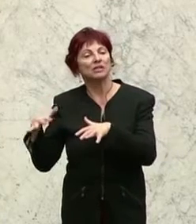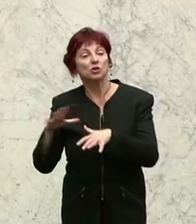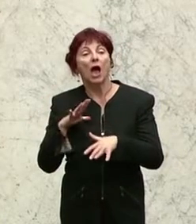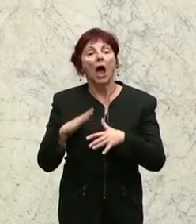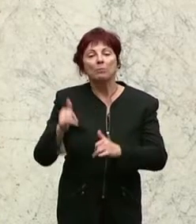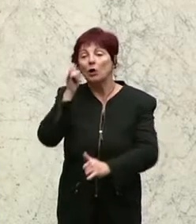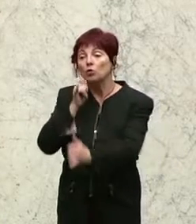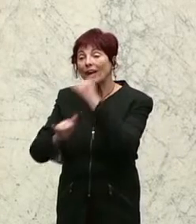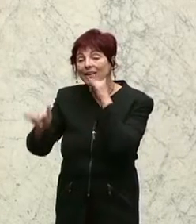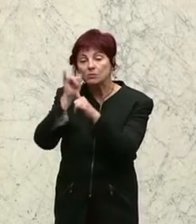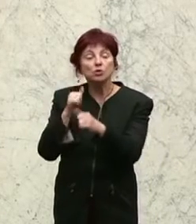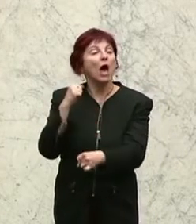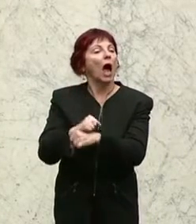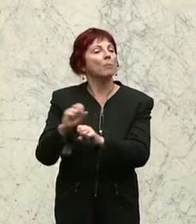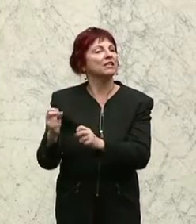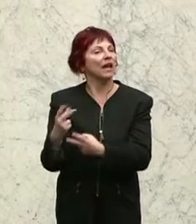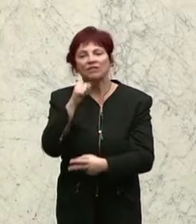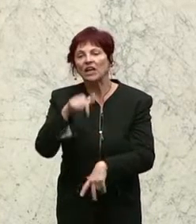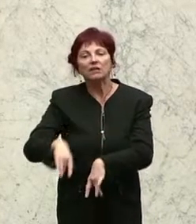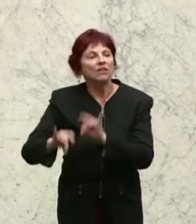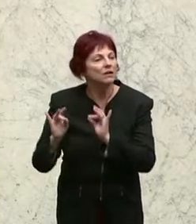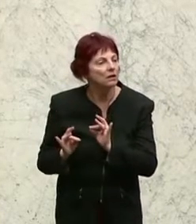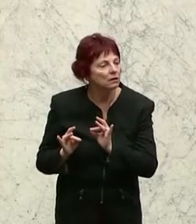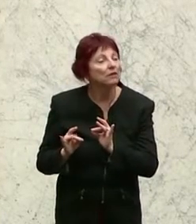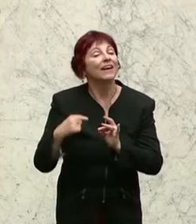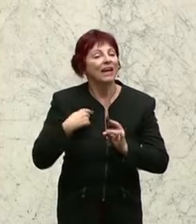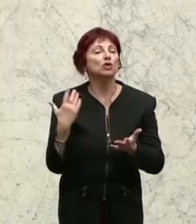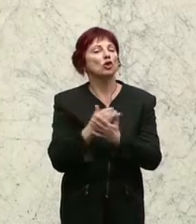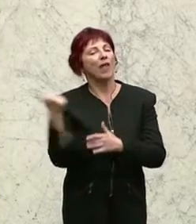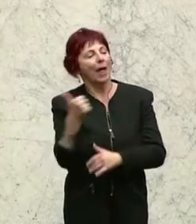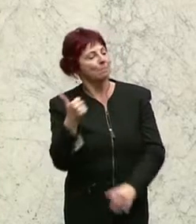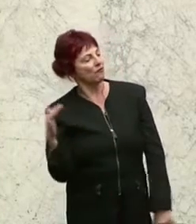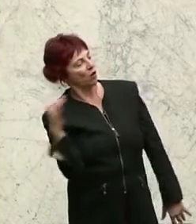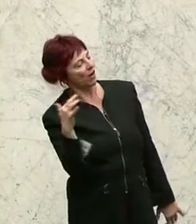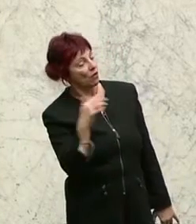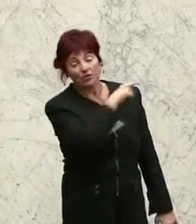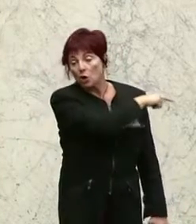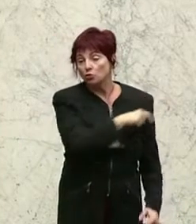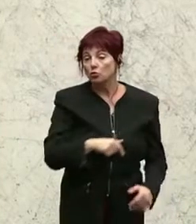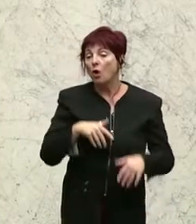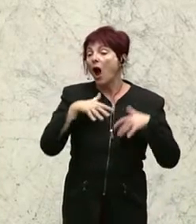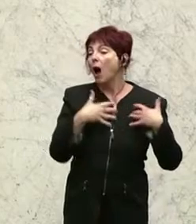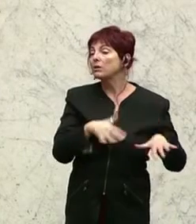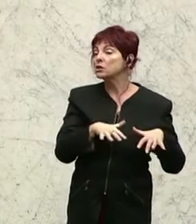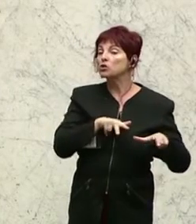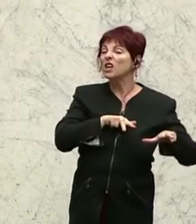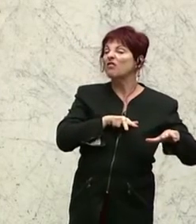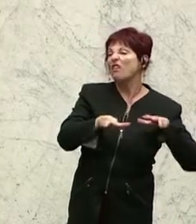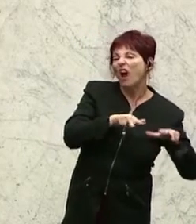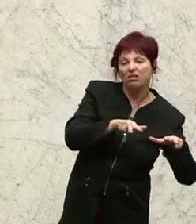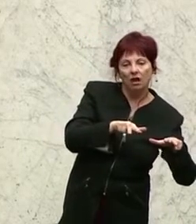Arbeitskräfte. Und das ist genau das, was ich Ihnen heute schon einmal vorgeworfen habe. Sie verwalten die Arbeitslosigkeit, anstatt dass Sie sie